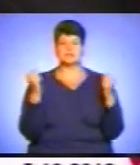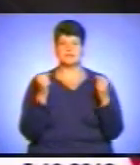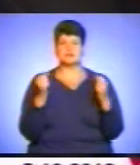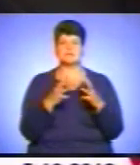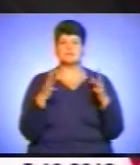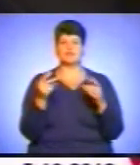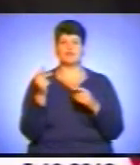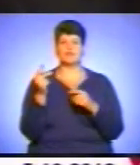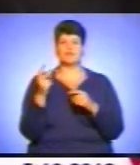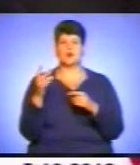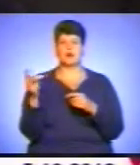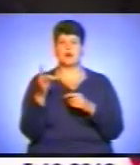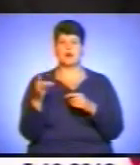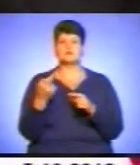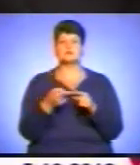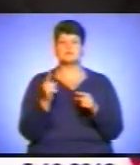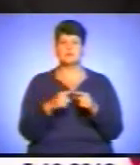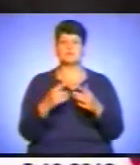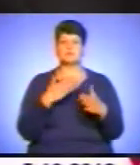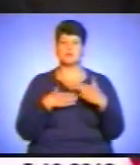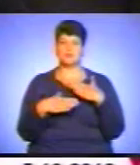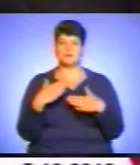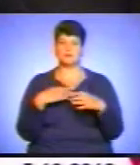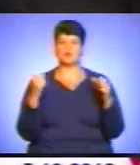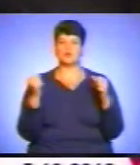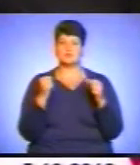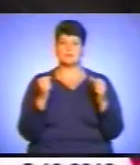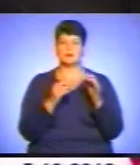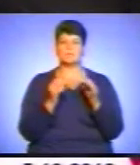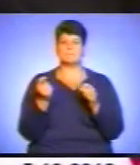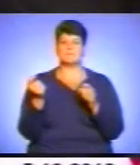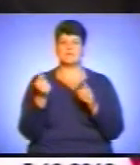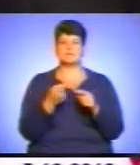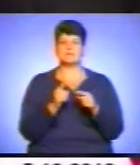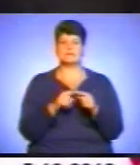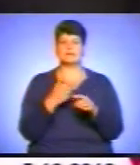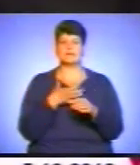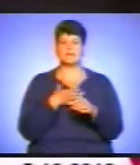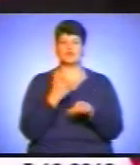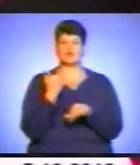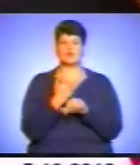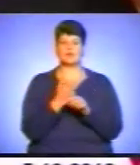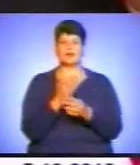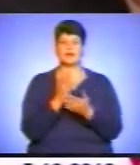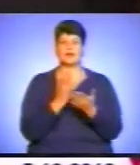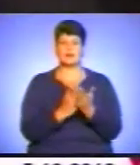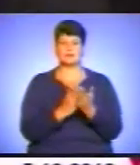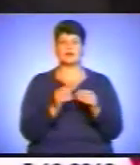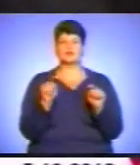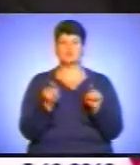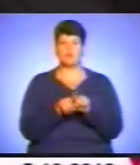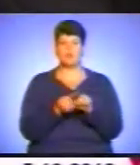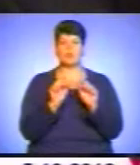разу. Це приємно, бо озима пшениця – наш основний хліб. І також можна сьогодні відзначити, що